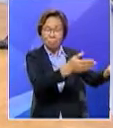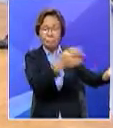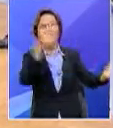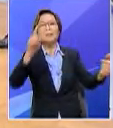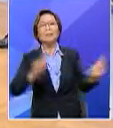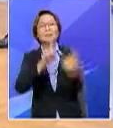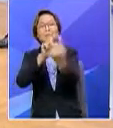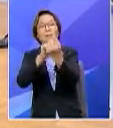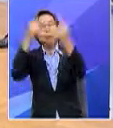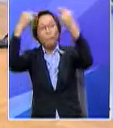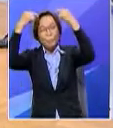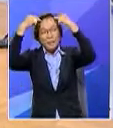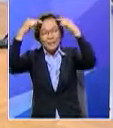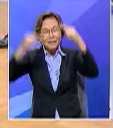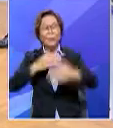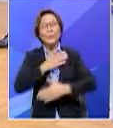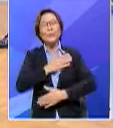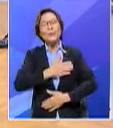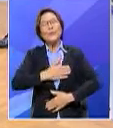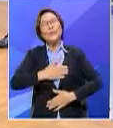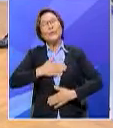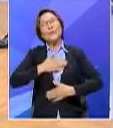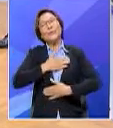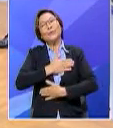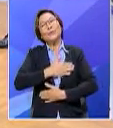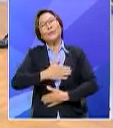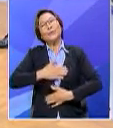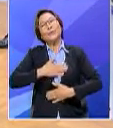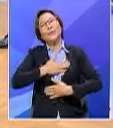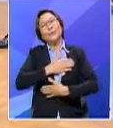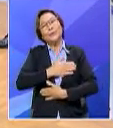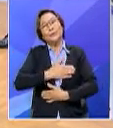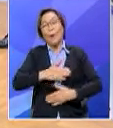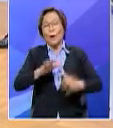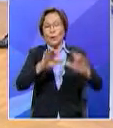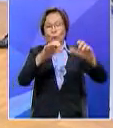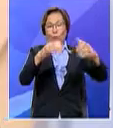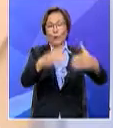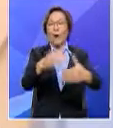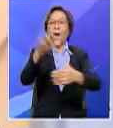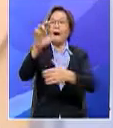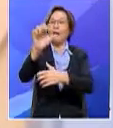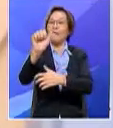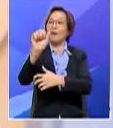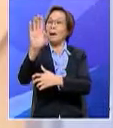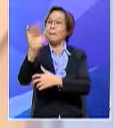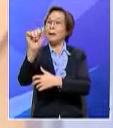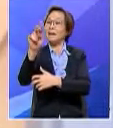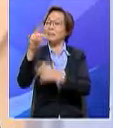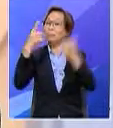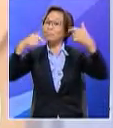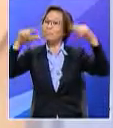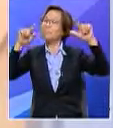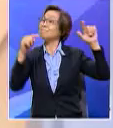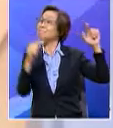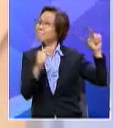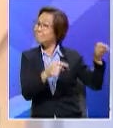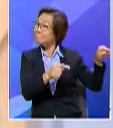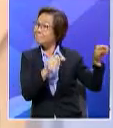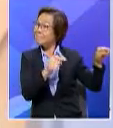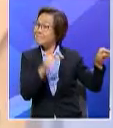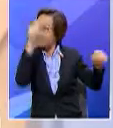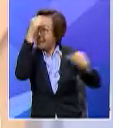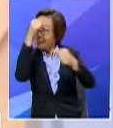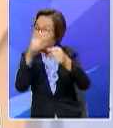dihiburkan insyaAllah oleh kumpulan Rabani yang terkenal ini dan jangan lupa